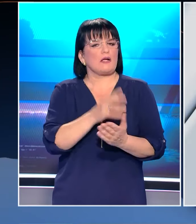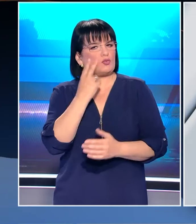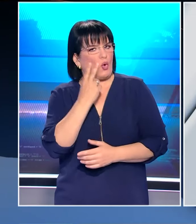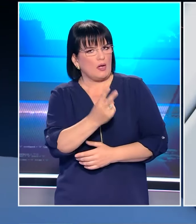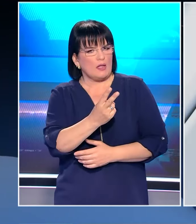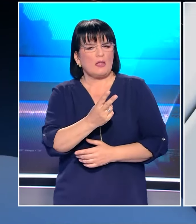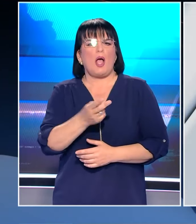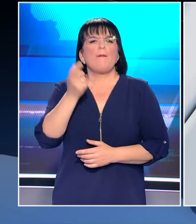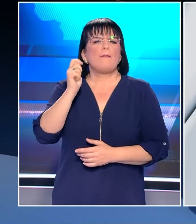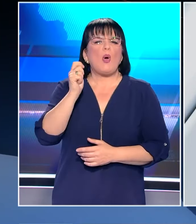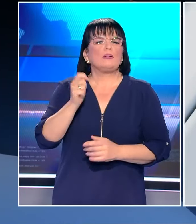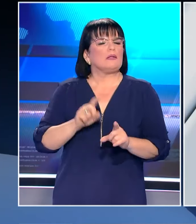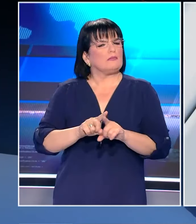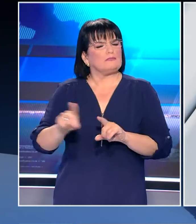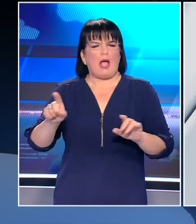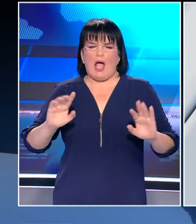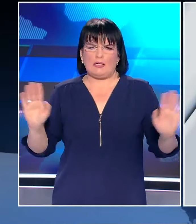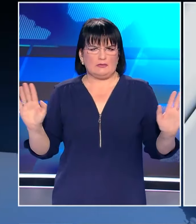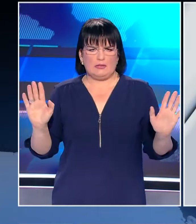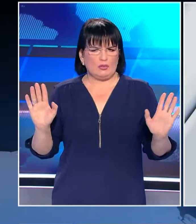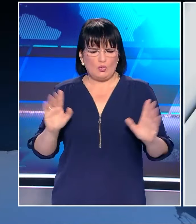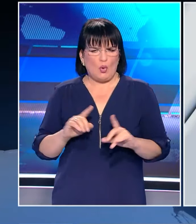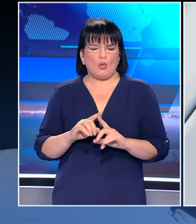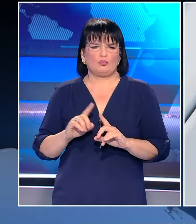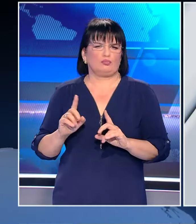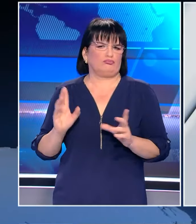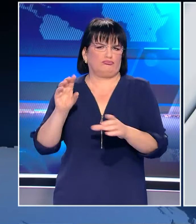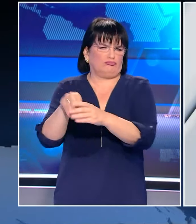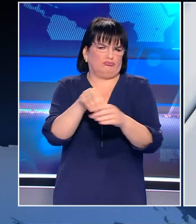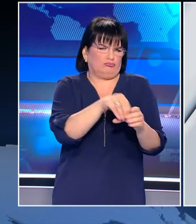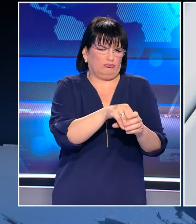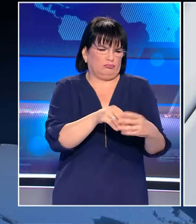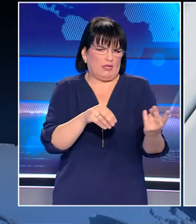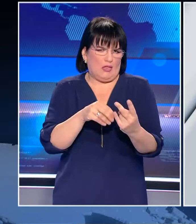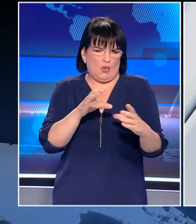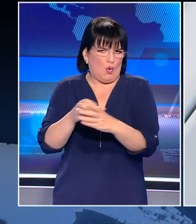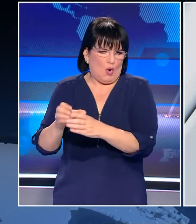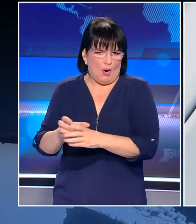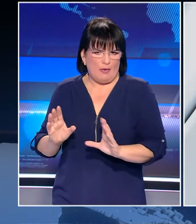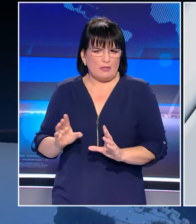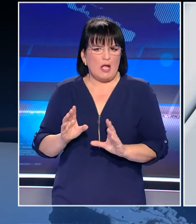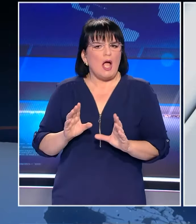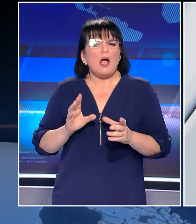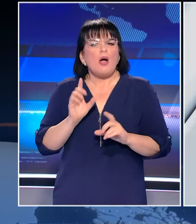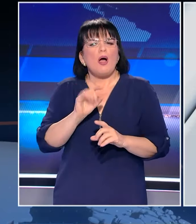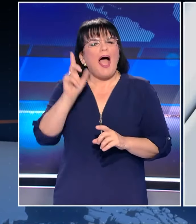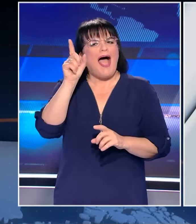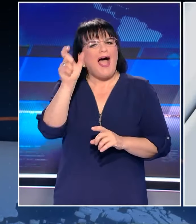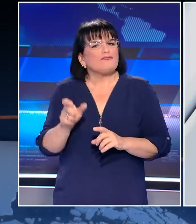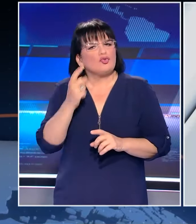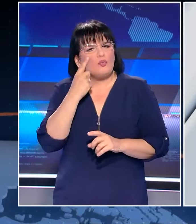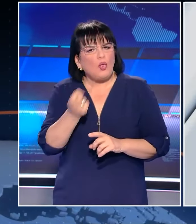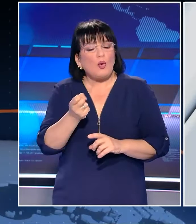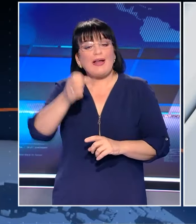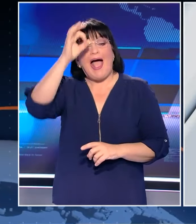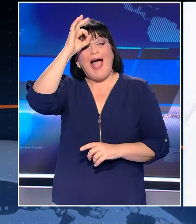είναι ούτε από την πολιτική πλευρά του κατηγορουμένου ούτε από την πολιτική πλευρά του καταγγέλλοντα. Από ποια πλευρά είναι. Προκύπτει είναι